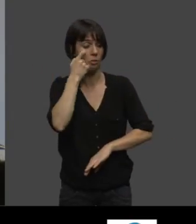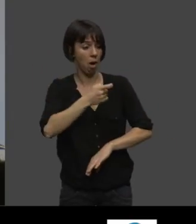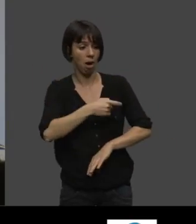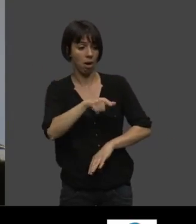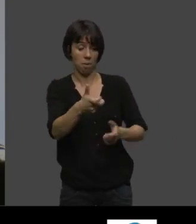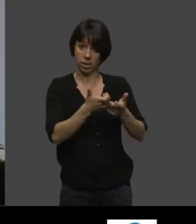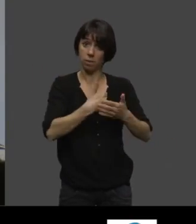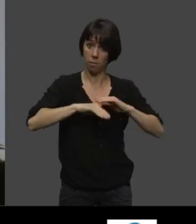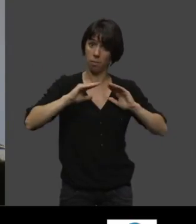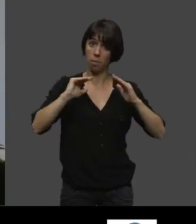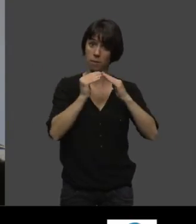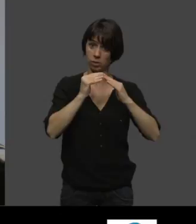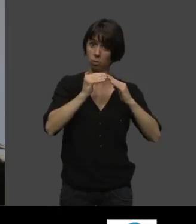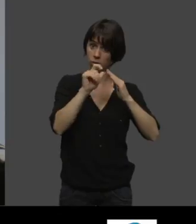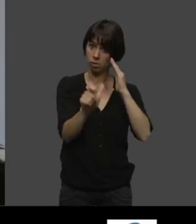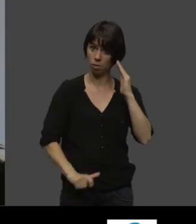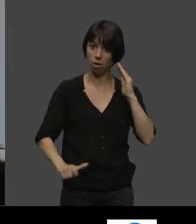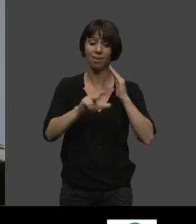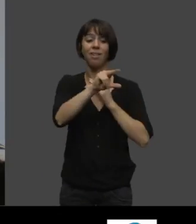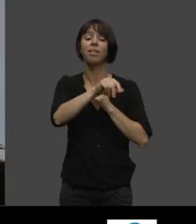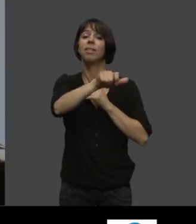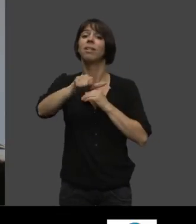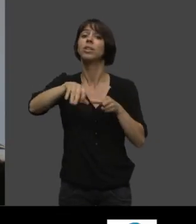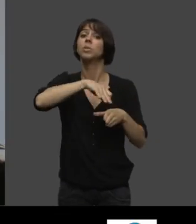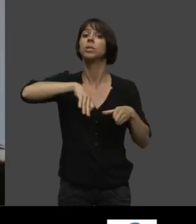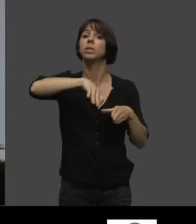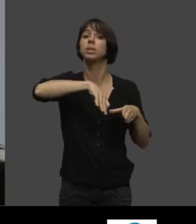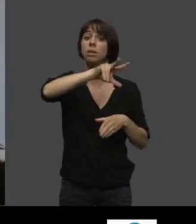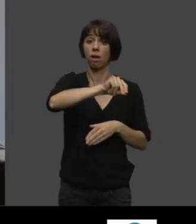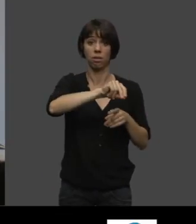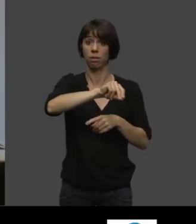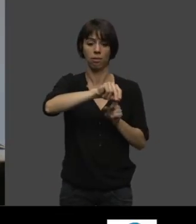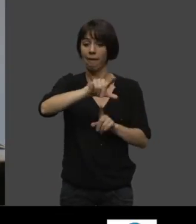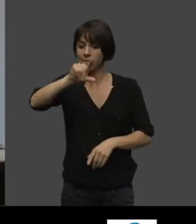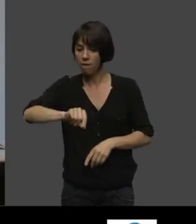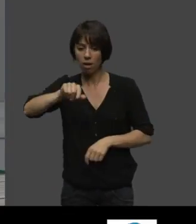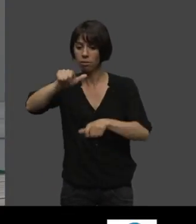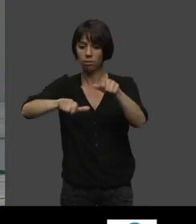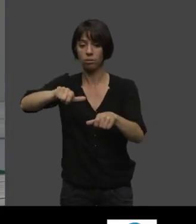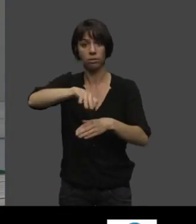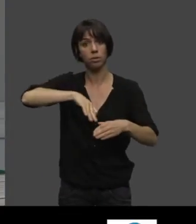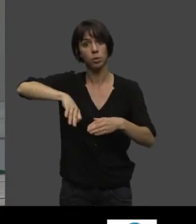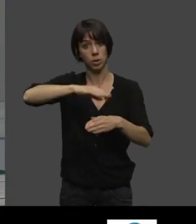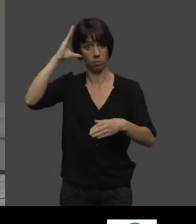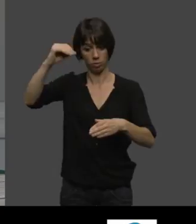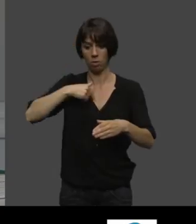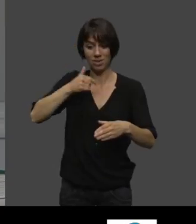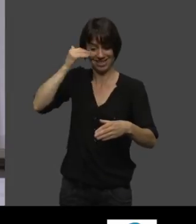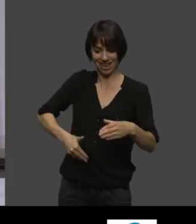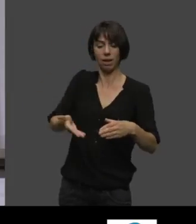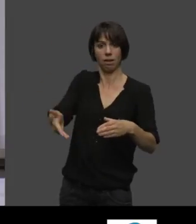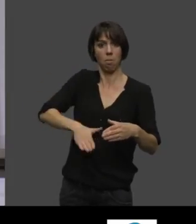la maison, il y a 20 cuisiniers qui savent de quoi ils parlent. Et l'inverse, quand vous recevez des professionnels de santé,